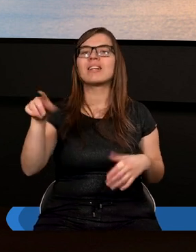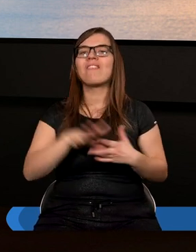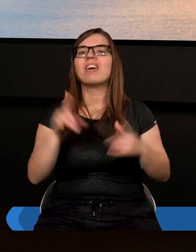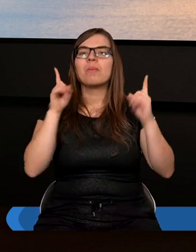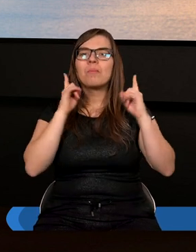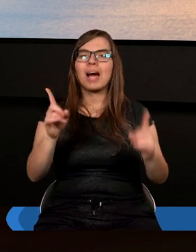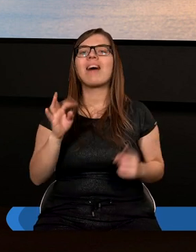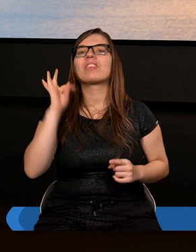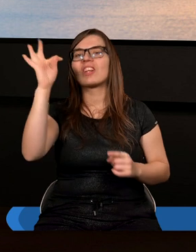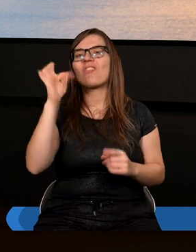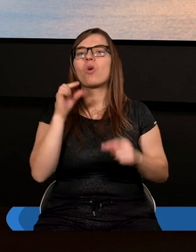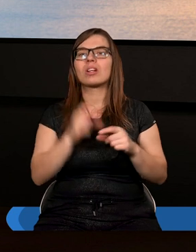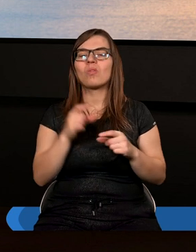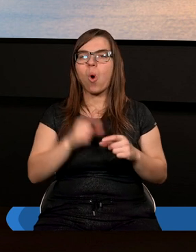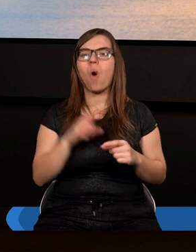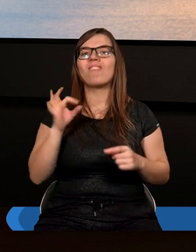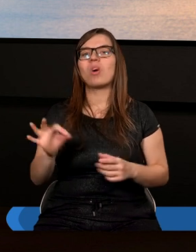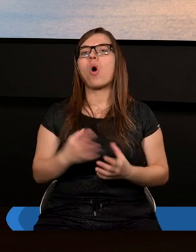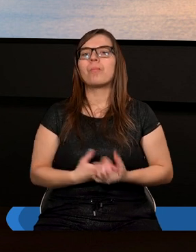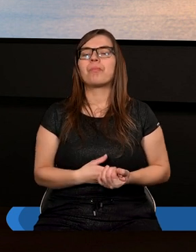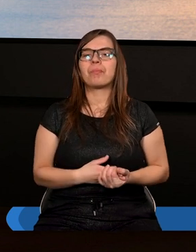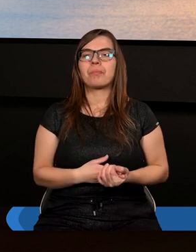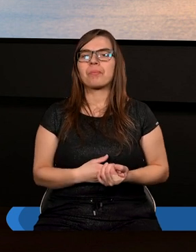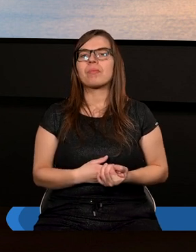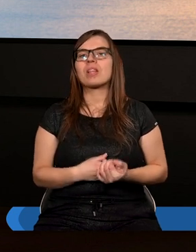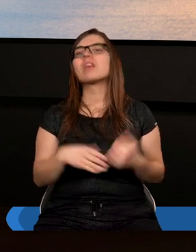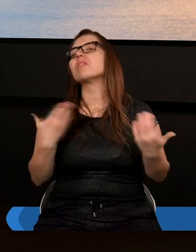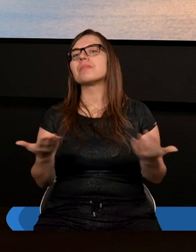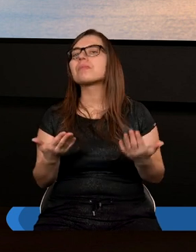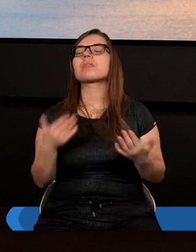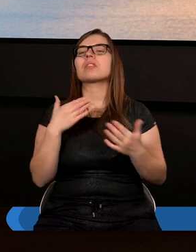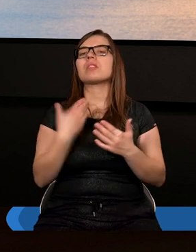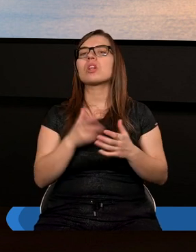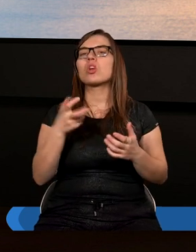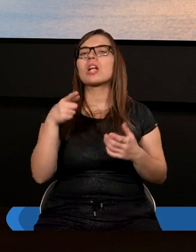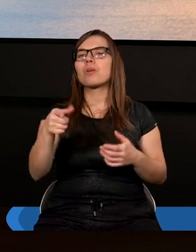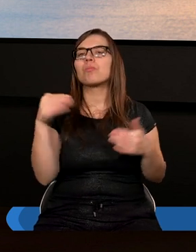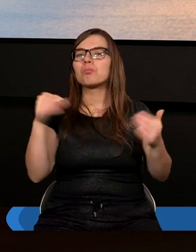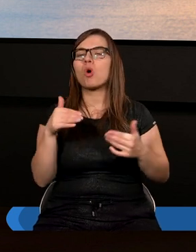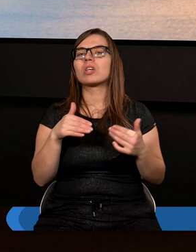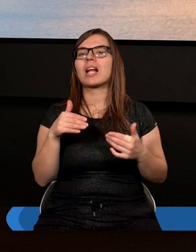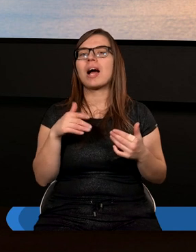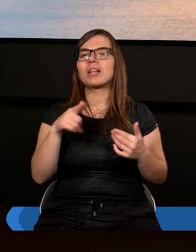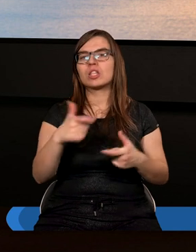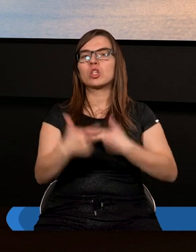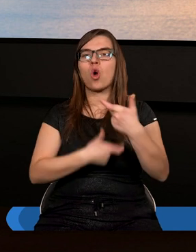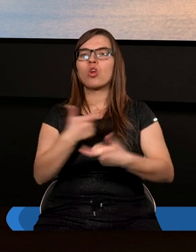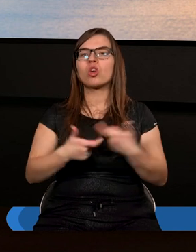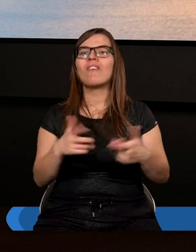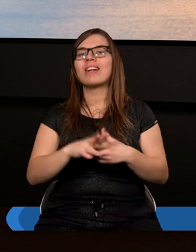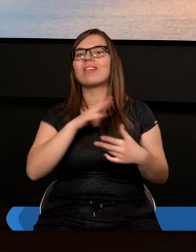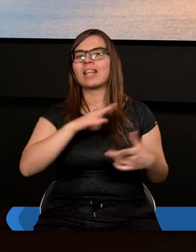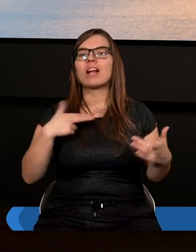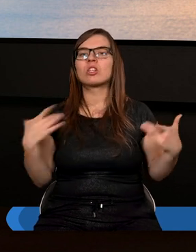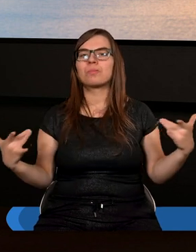Słowo Twoje jest prawdą. Wśród tego, czym w pewien sposób możemy szafować w